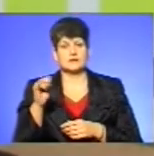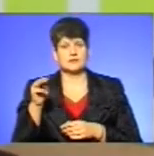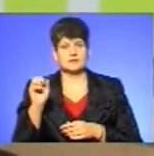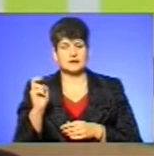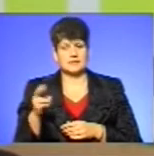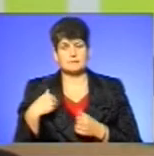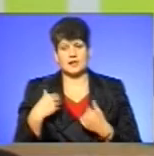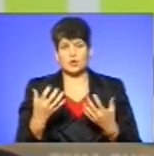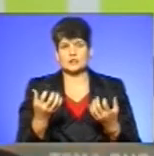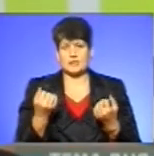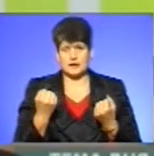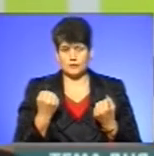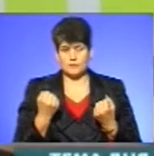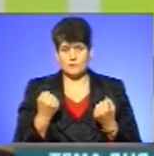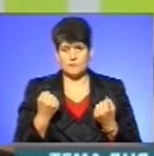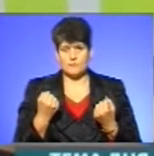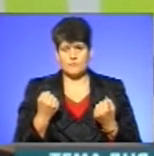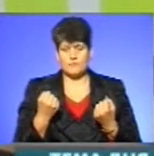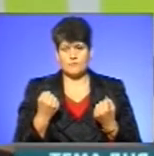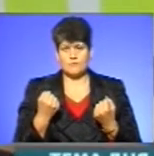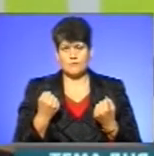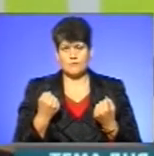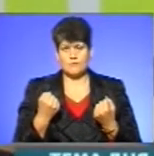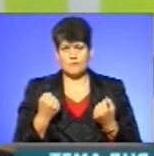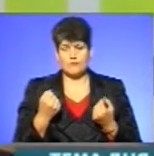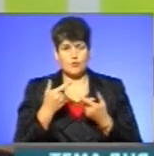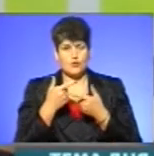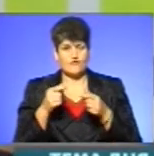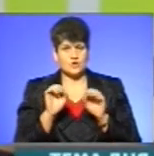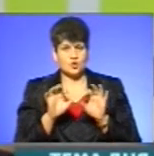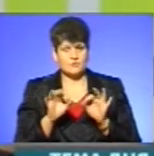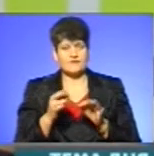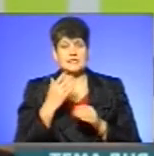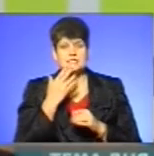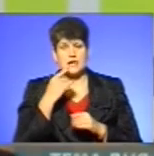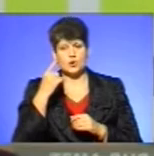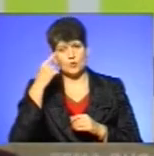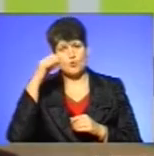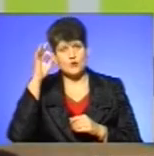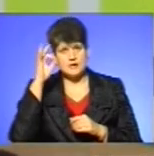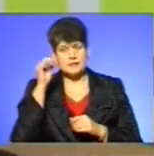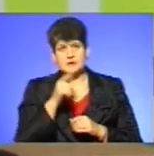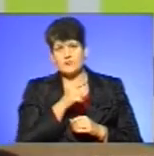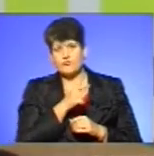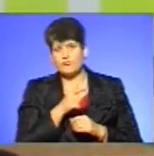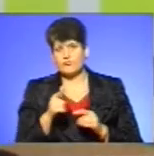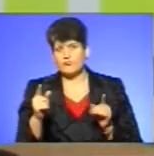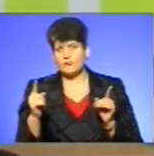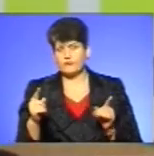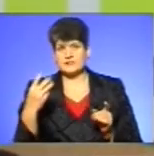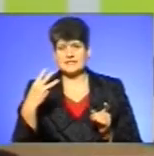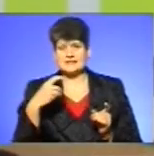Ми отримуємо повідомлення від нацполіції. Після того, в межах 30 хвилин, ми